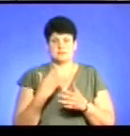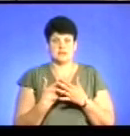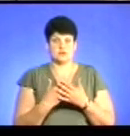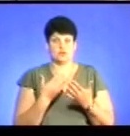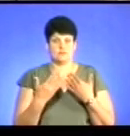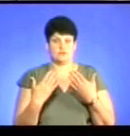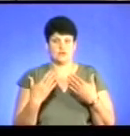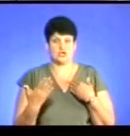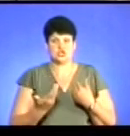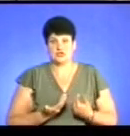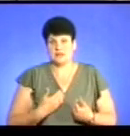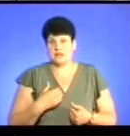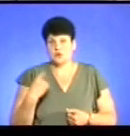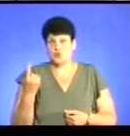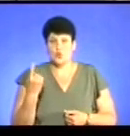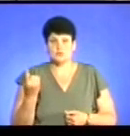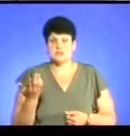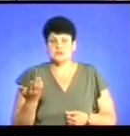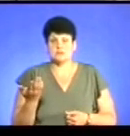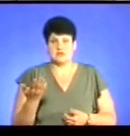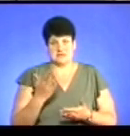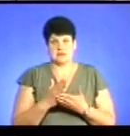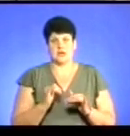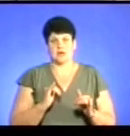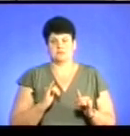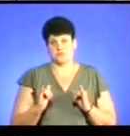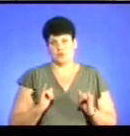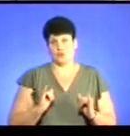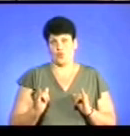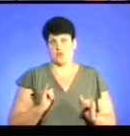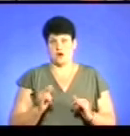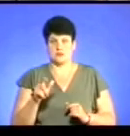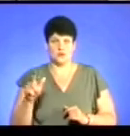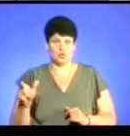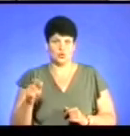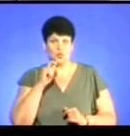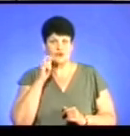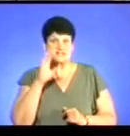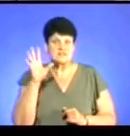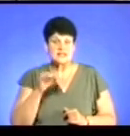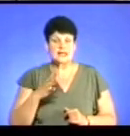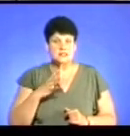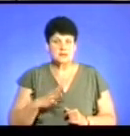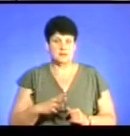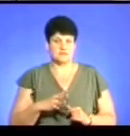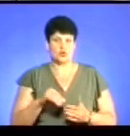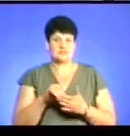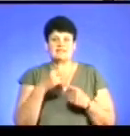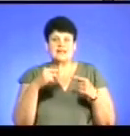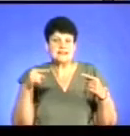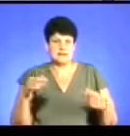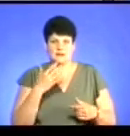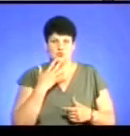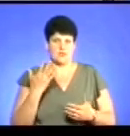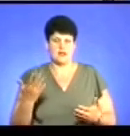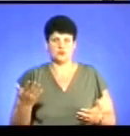Жителі нашої області є толерантні люди, українці взагалі терпимі до представників різних національностей.